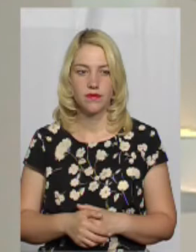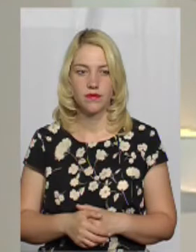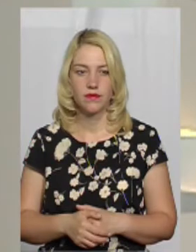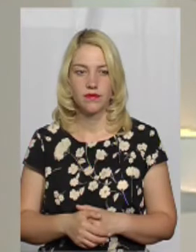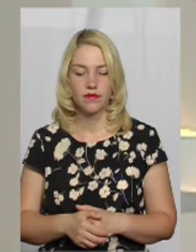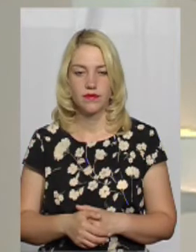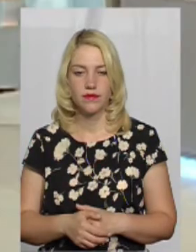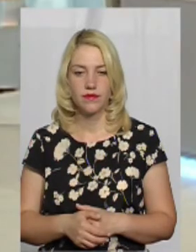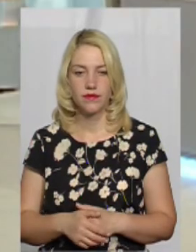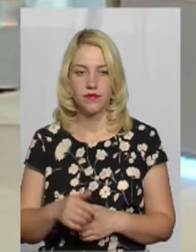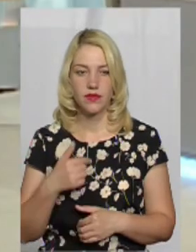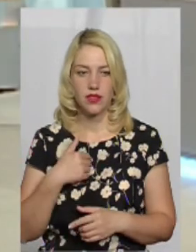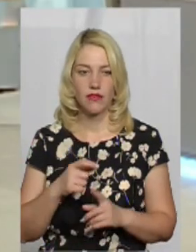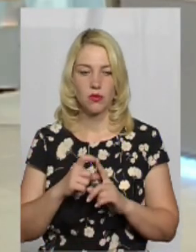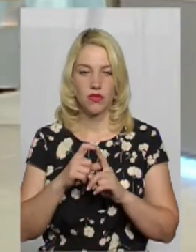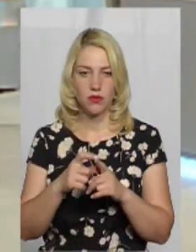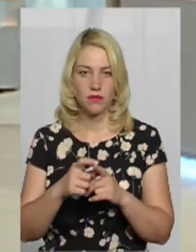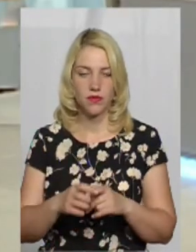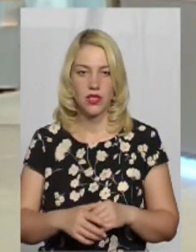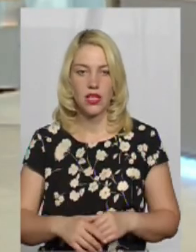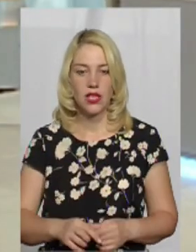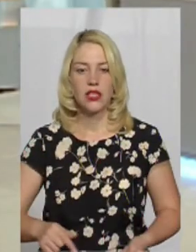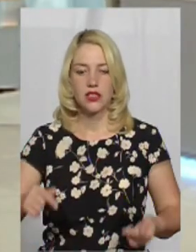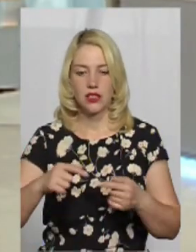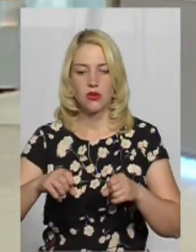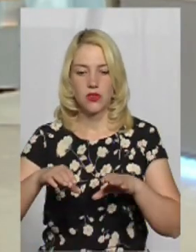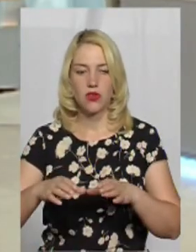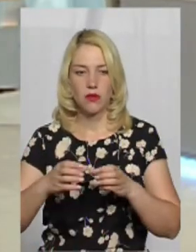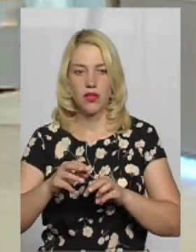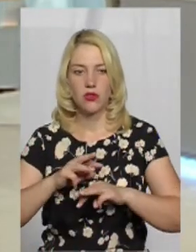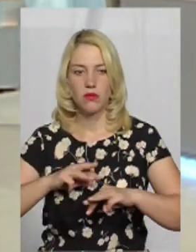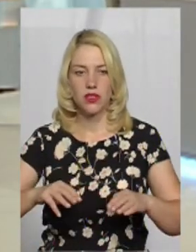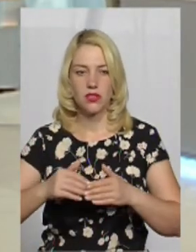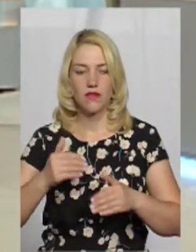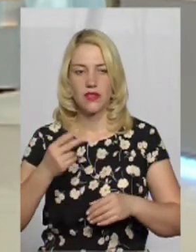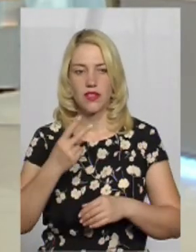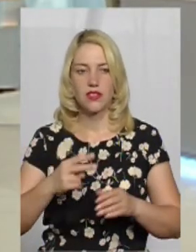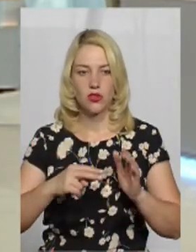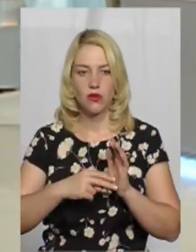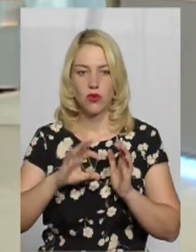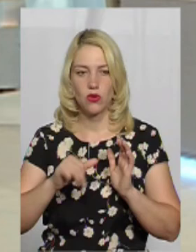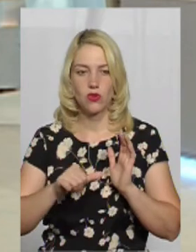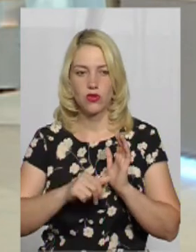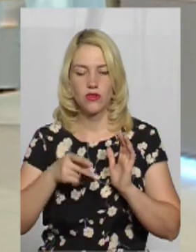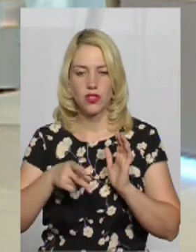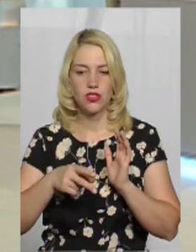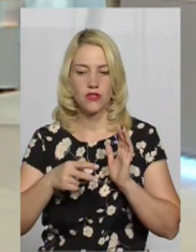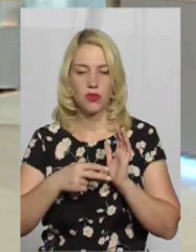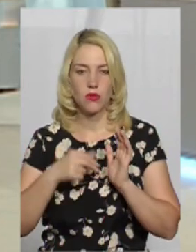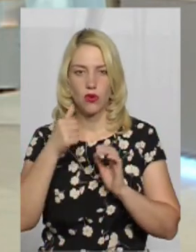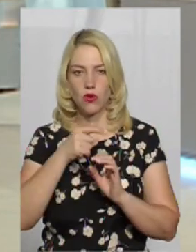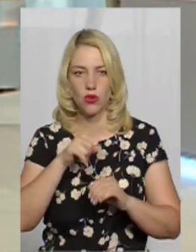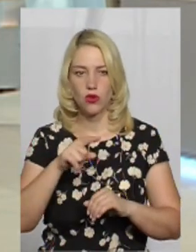Я відповім, згідно постанови Кабінету Міністрів від 27.06.2007 року,